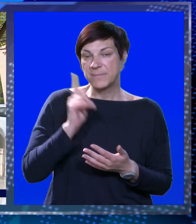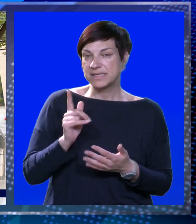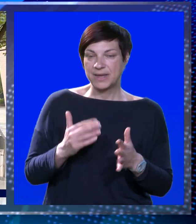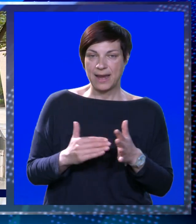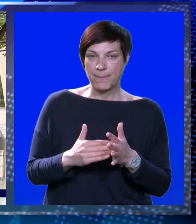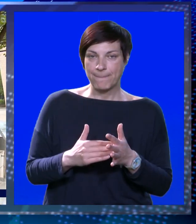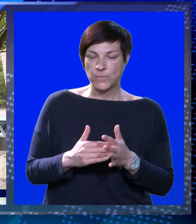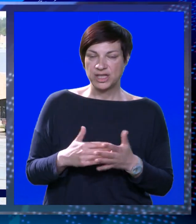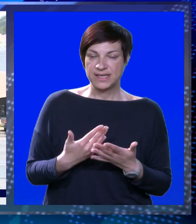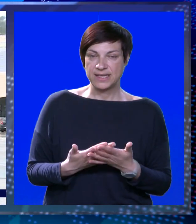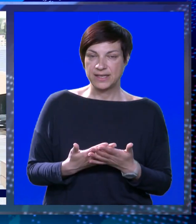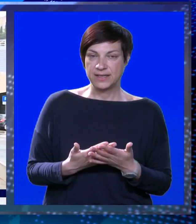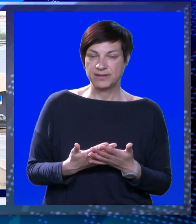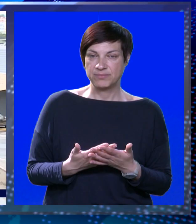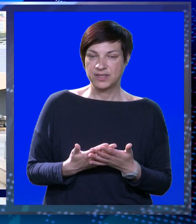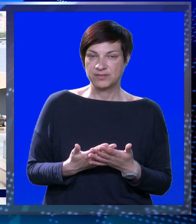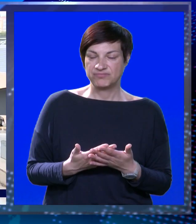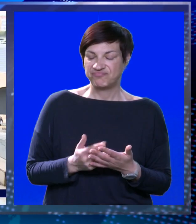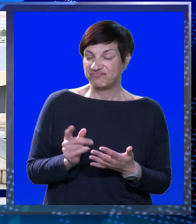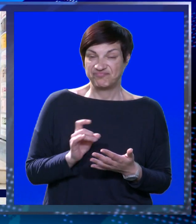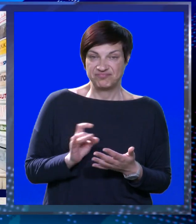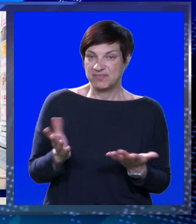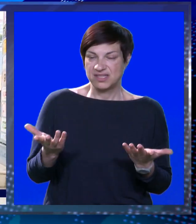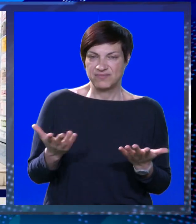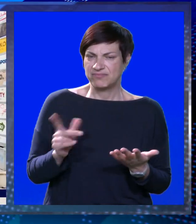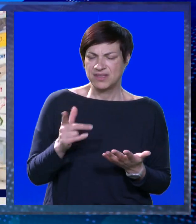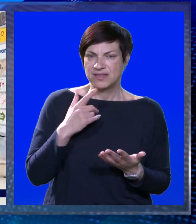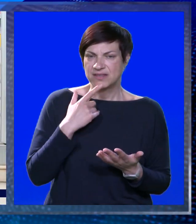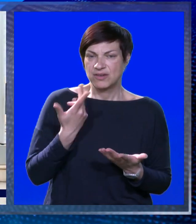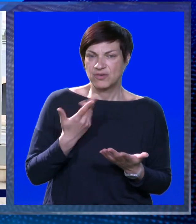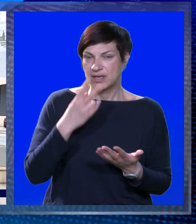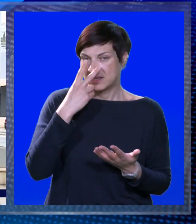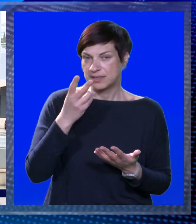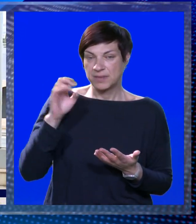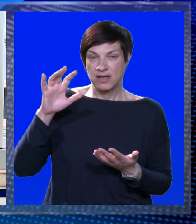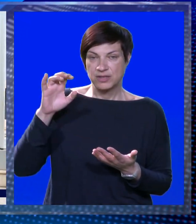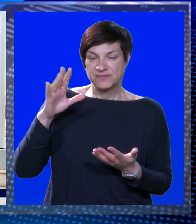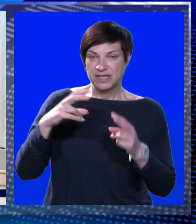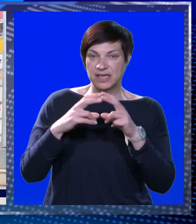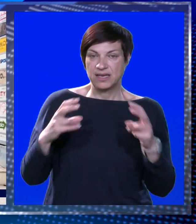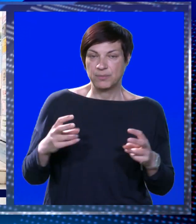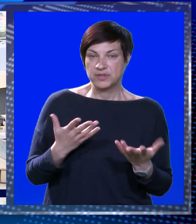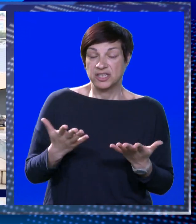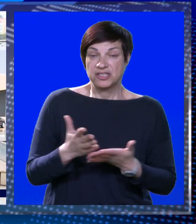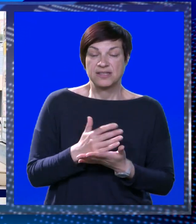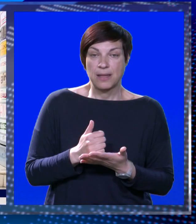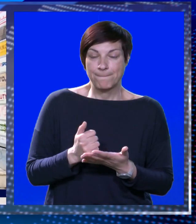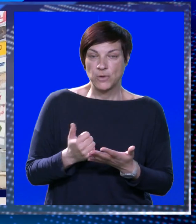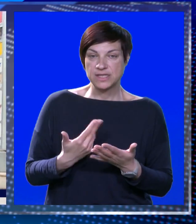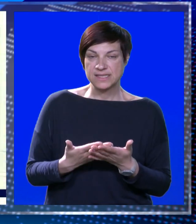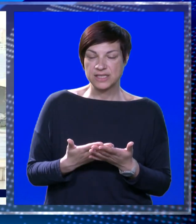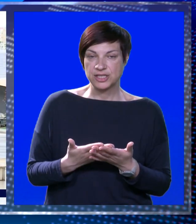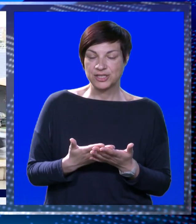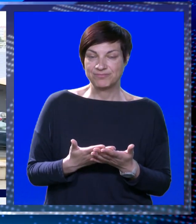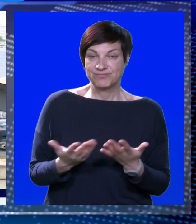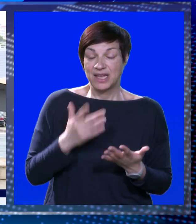Mislim da nema potrebe. Bez veze. Ne znam koja bi to atrakcija bila svitelja. Ne znam šta se postiže s tim.